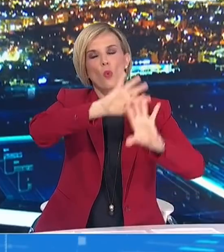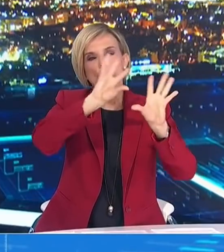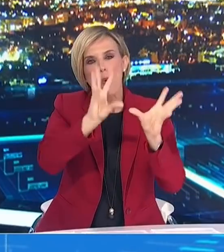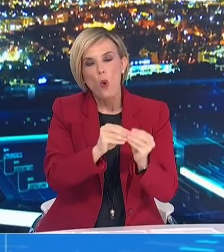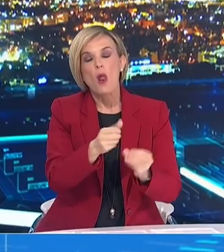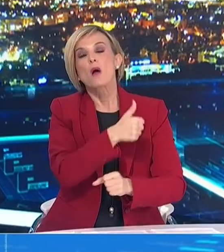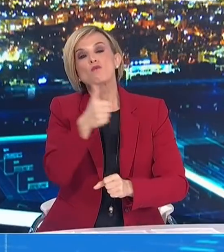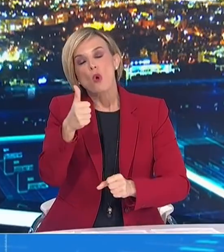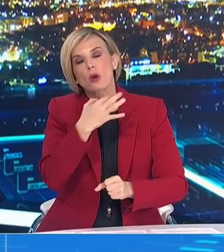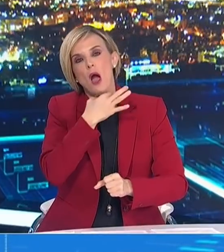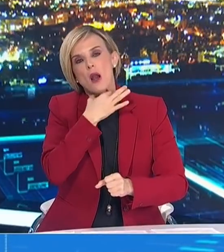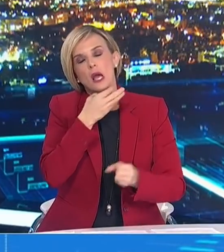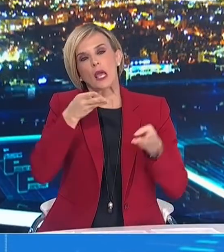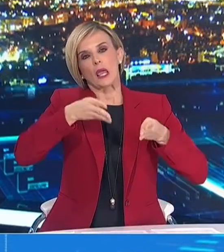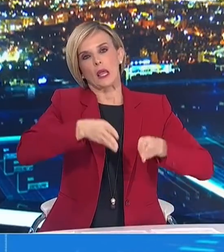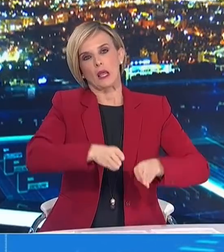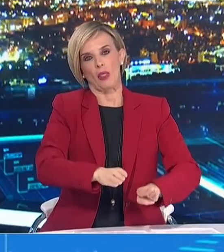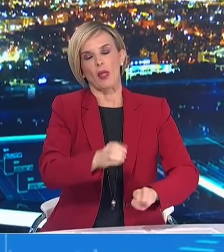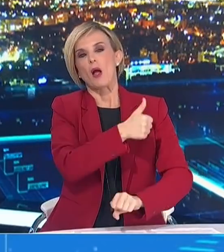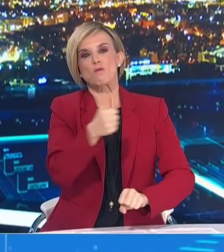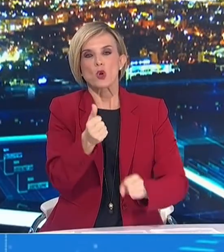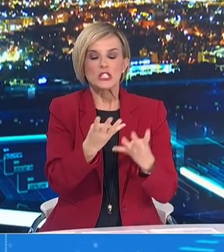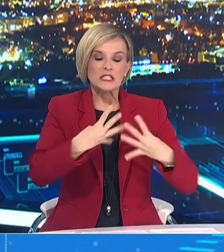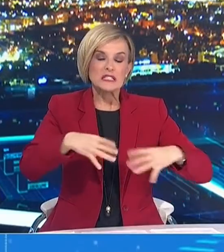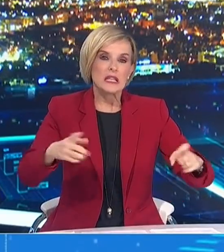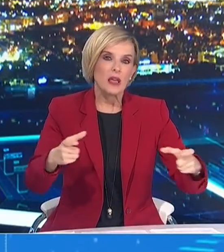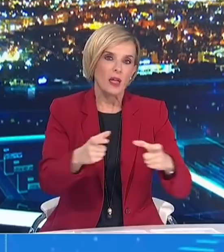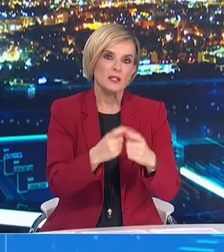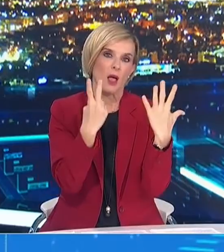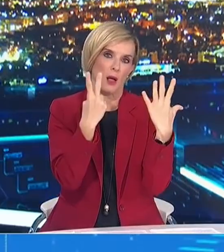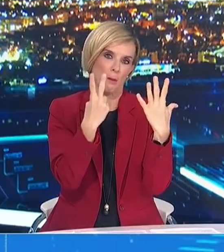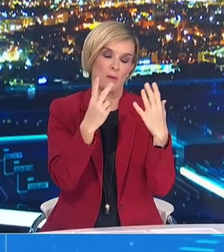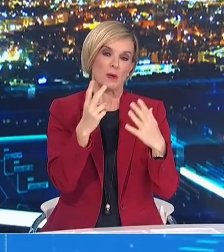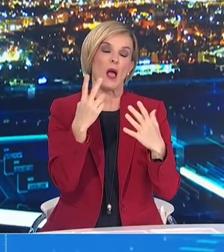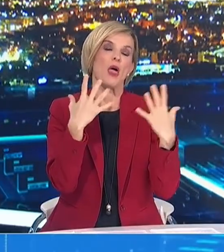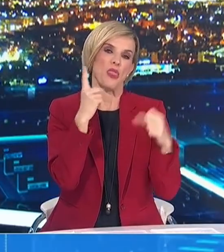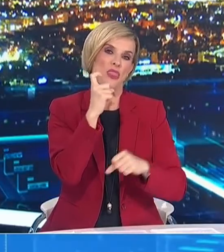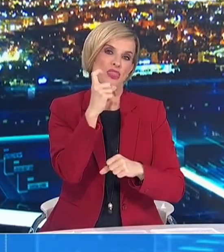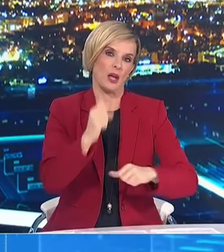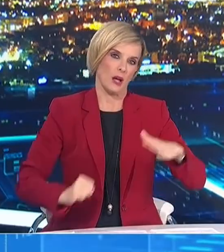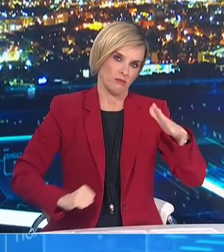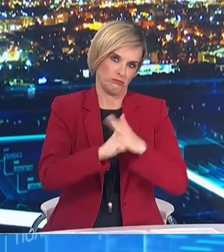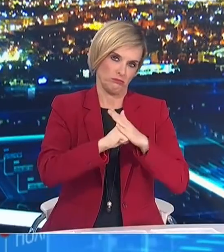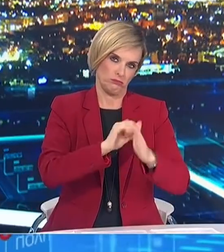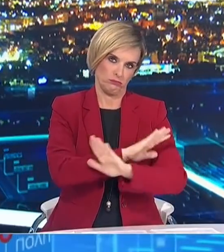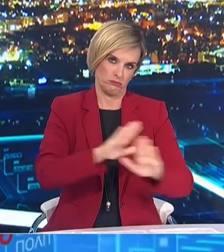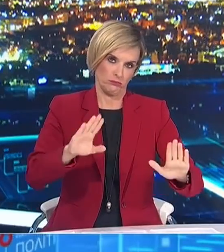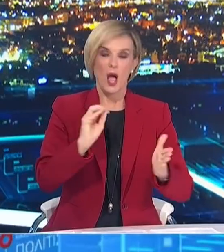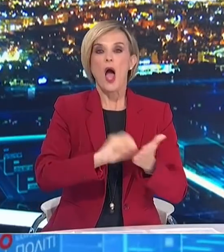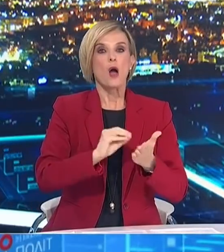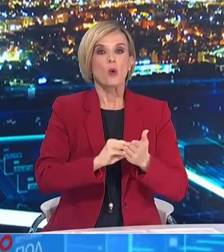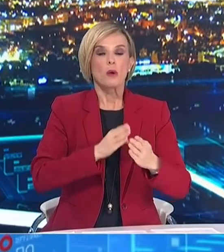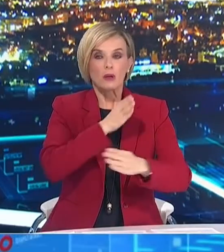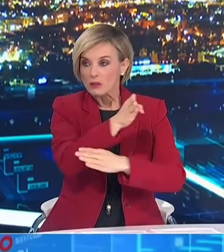εξόδιων ακολουθειών με παρουσία μόνο στενών συγγενών που δεν θα ξεπερνούν τα δέκα άτομα καθώς και αναστολή ελεύθερης